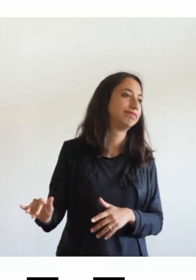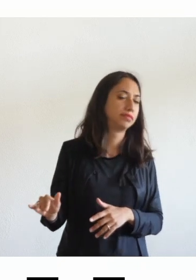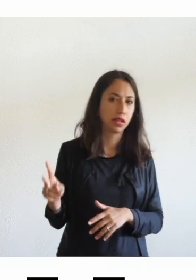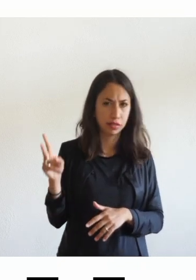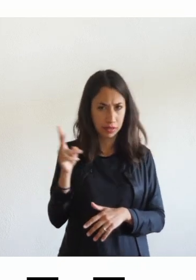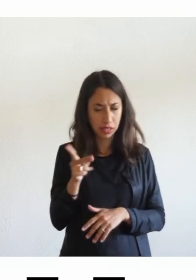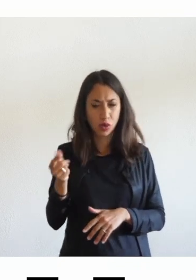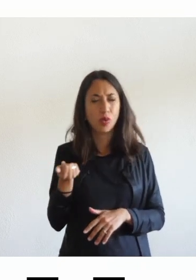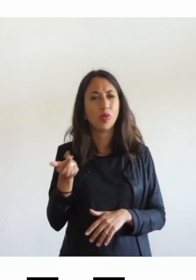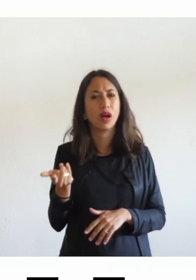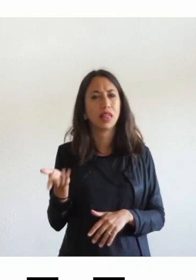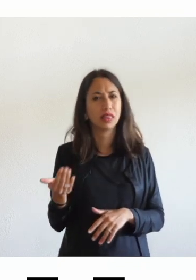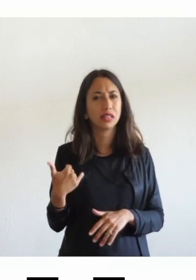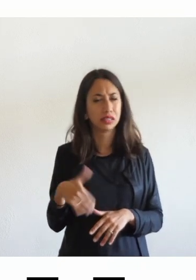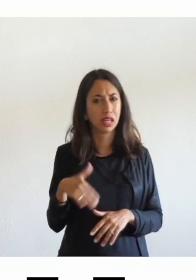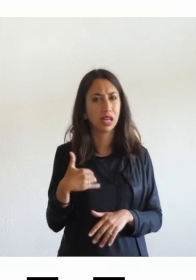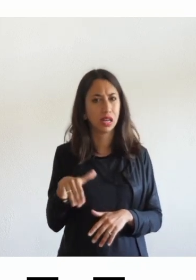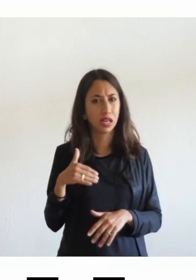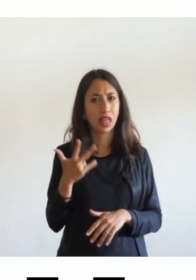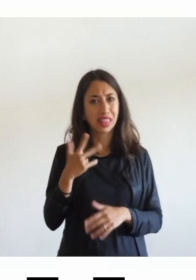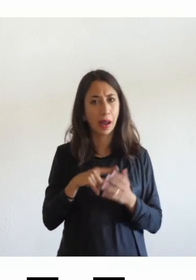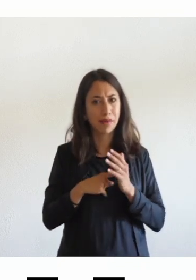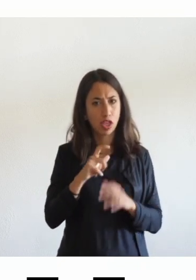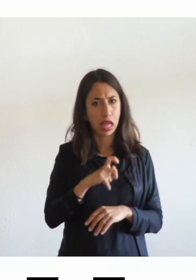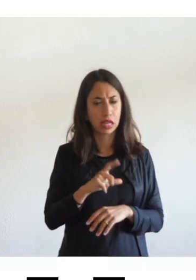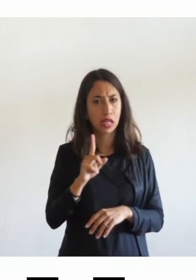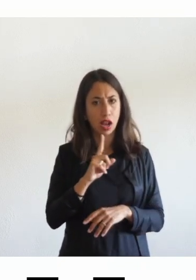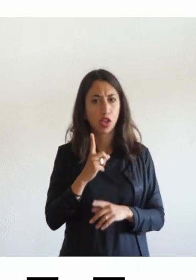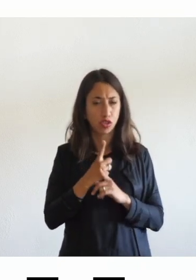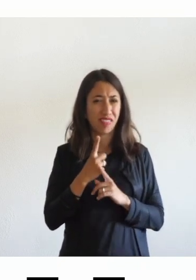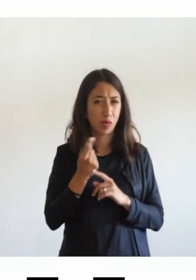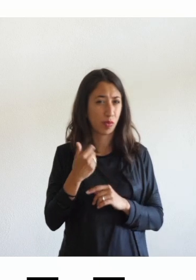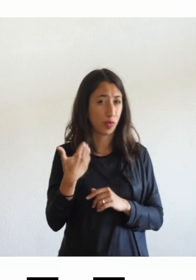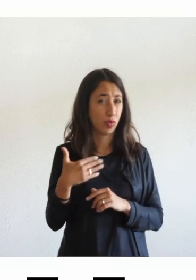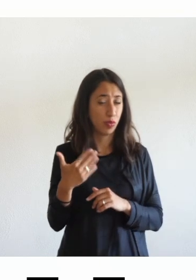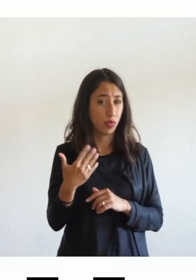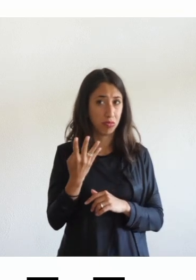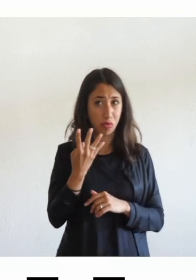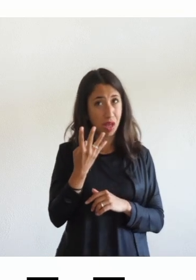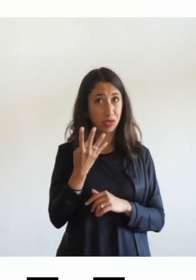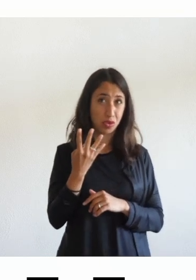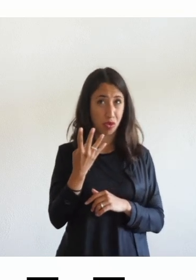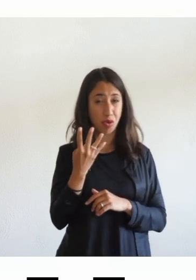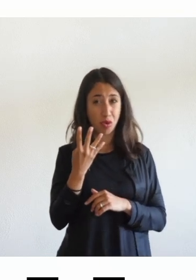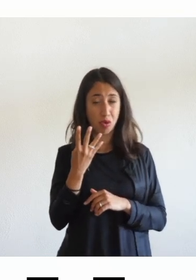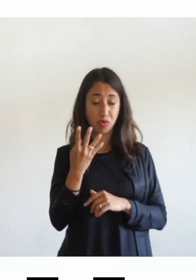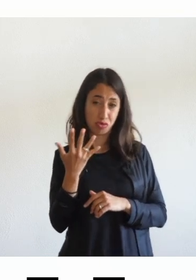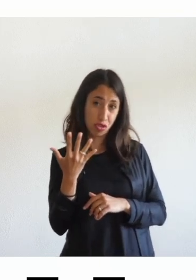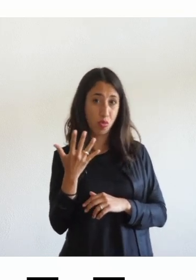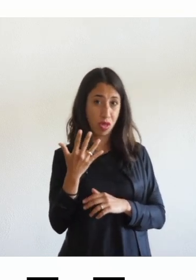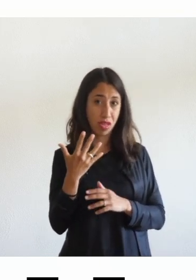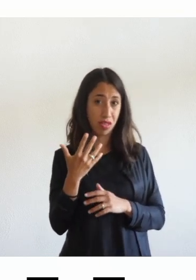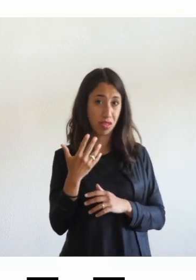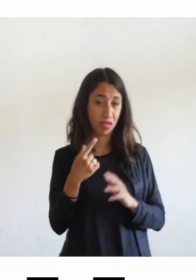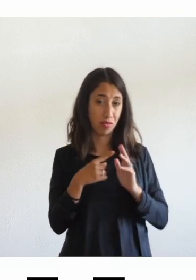basso in perdere perché in realtà non sono 3 milioni in Italia dovrebbero essere un po' di più 4 4-5 gli studenti